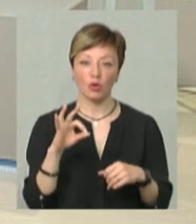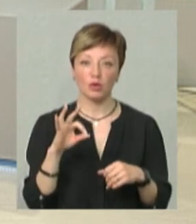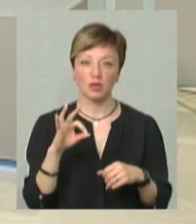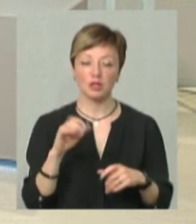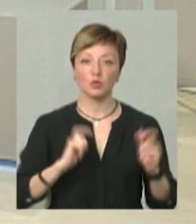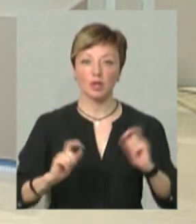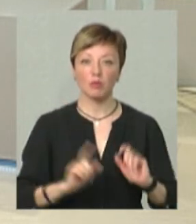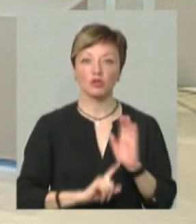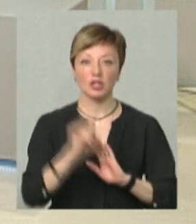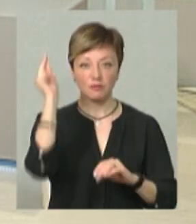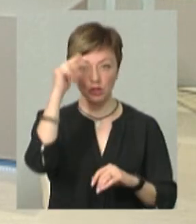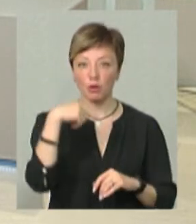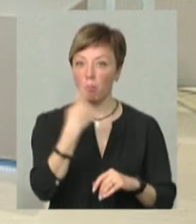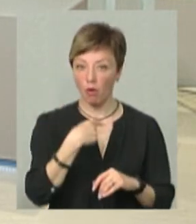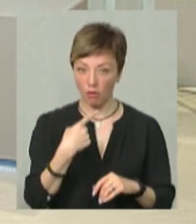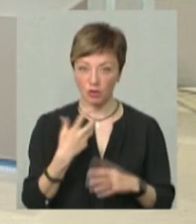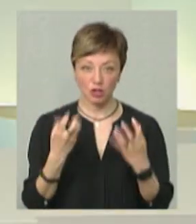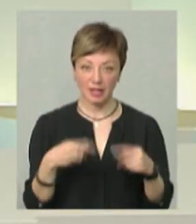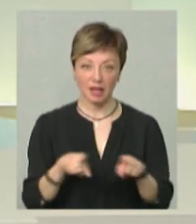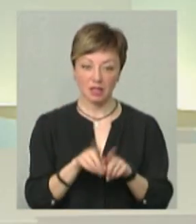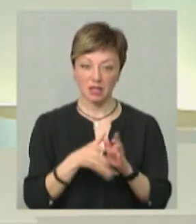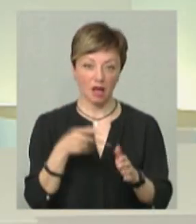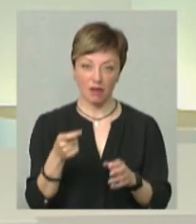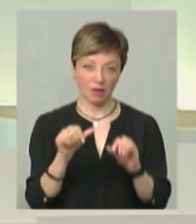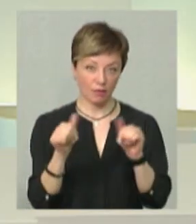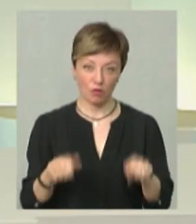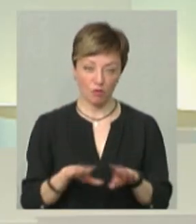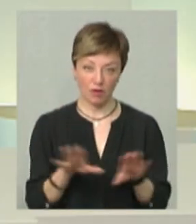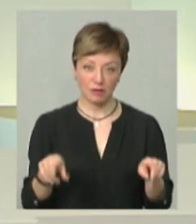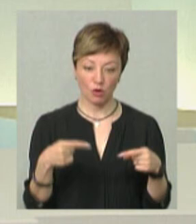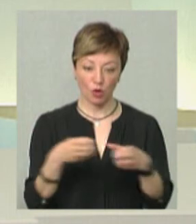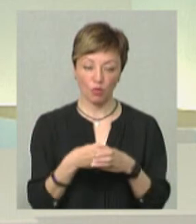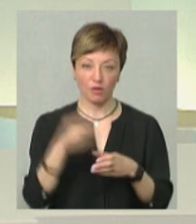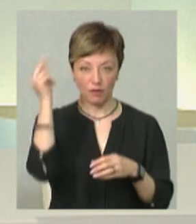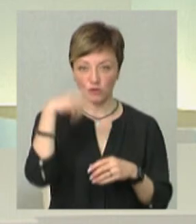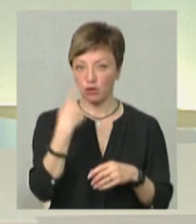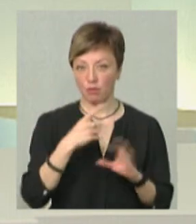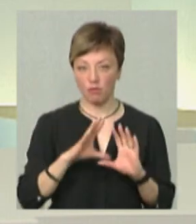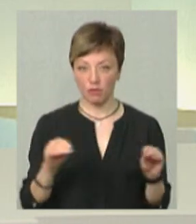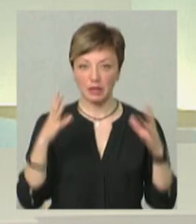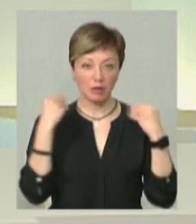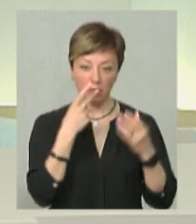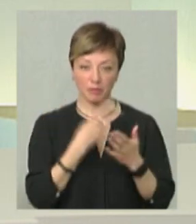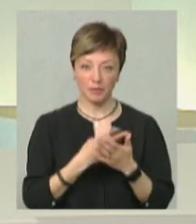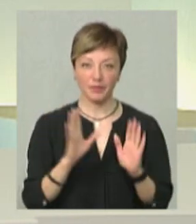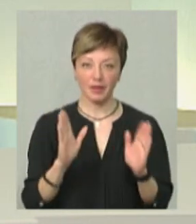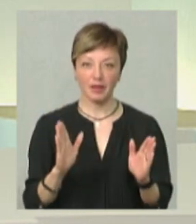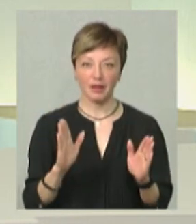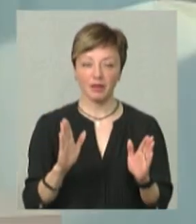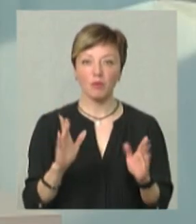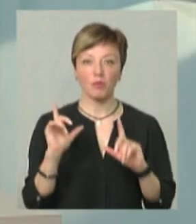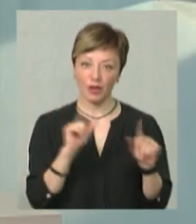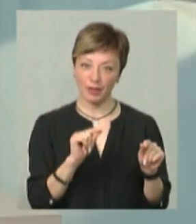студенти почали вчити мову. Ми ще таких, як заявок, ми не формували. Ми створили групу з вивчення мови. Нідерландці побачать. Усі ті, які